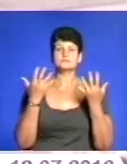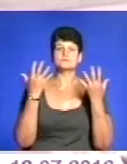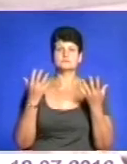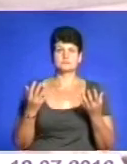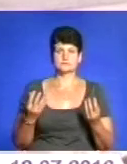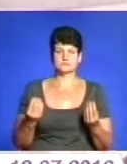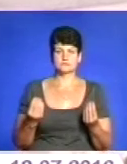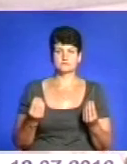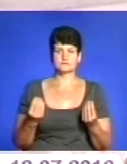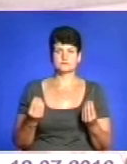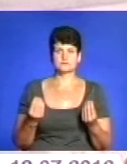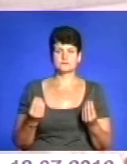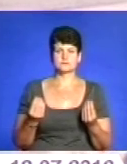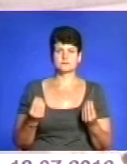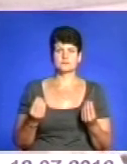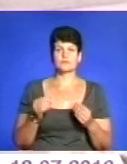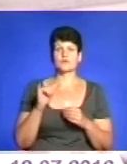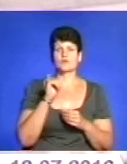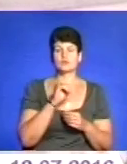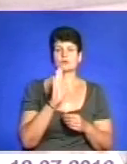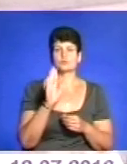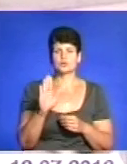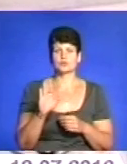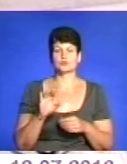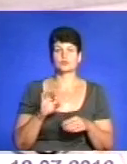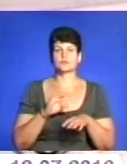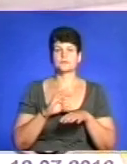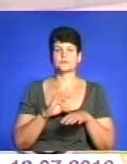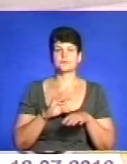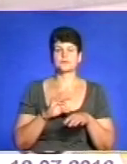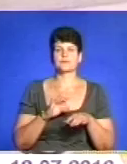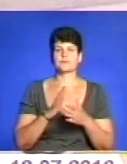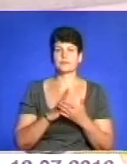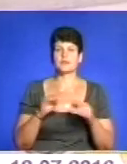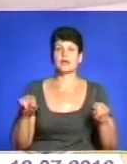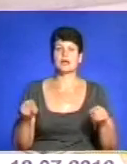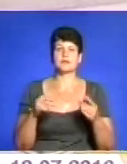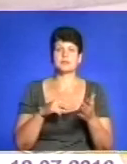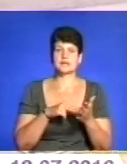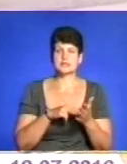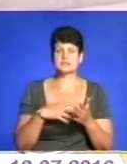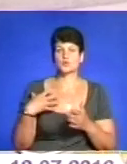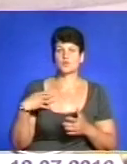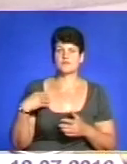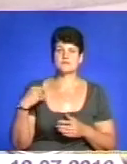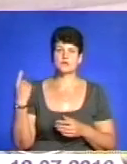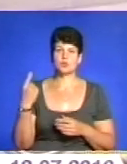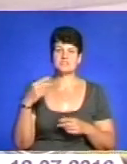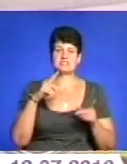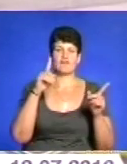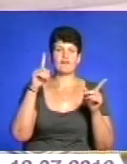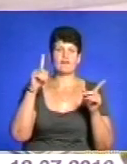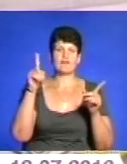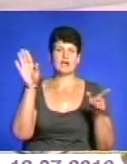вони будуть проходити реабілітацію у Вівській області, в Карпатах.